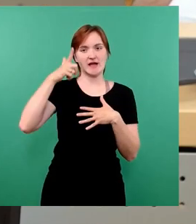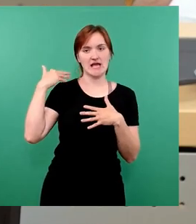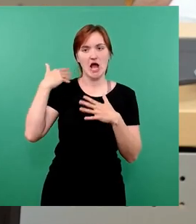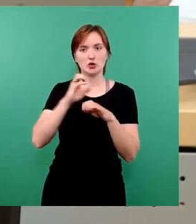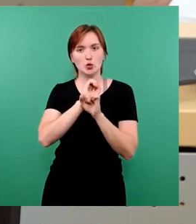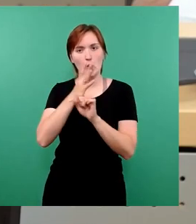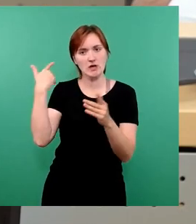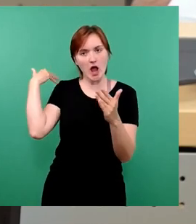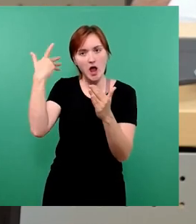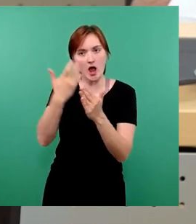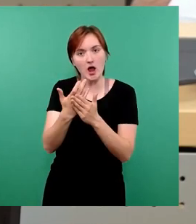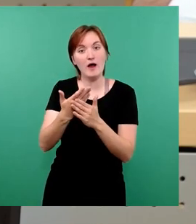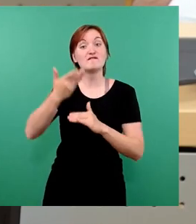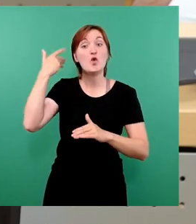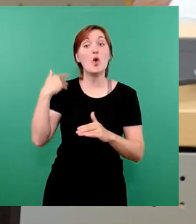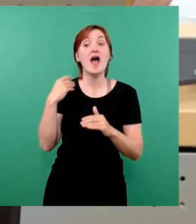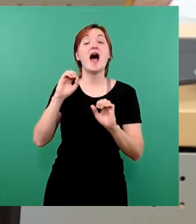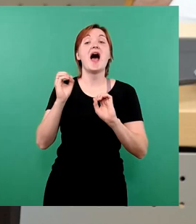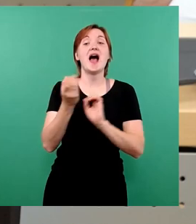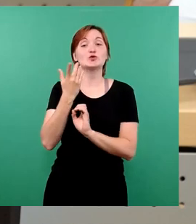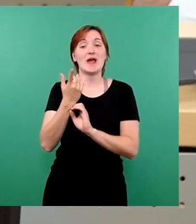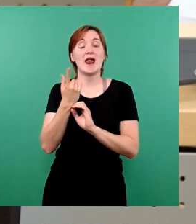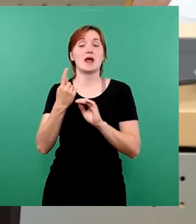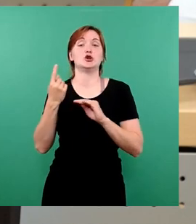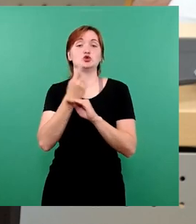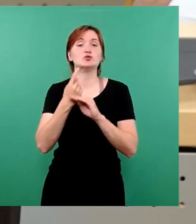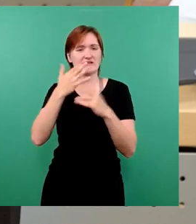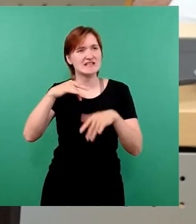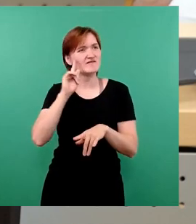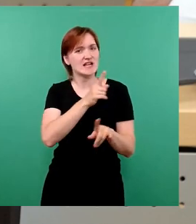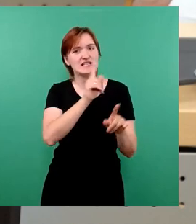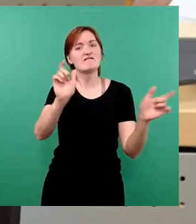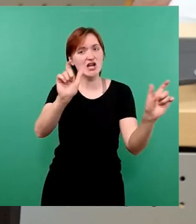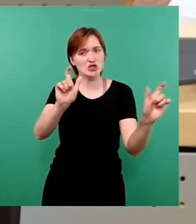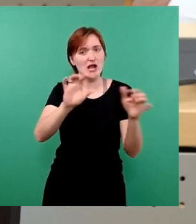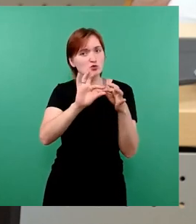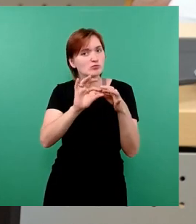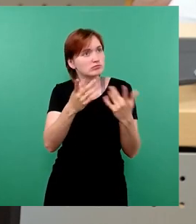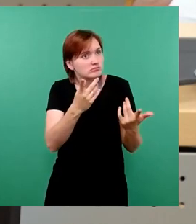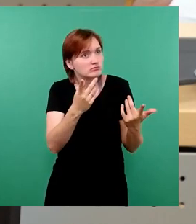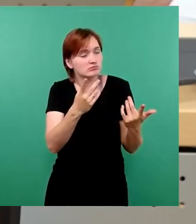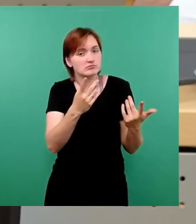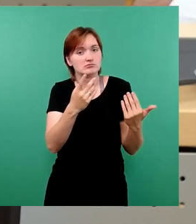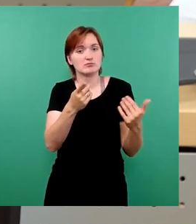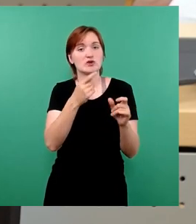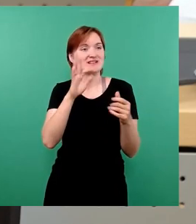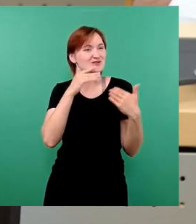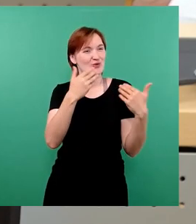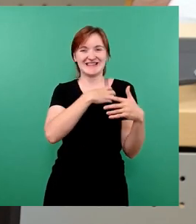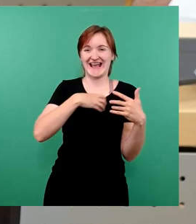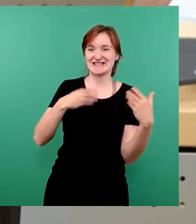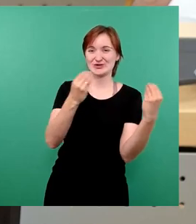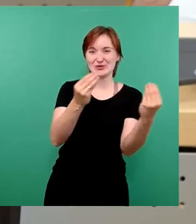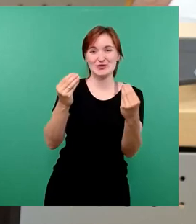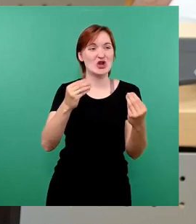wir hatten davor eine Aktuelle Stunde über die Situation der Veranstaltungen, die eigentlich das Spiegelbild der